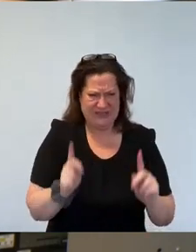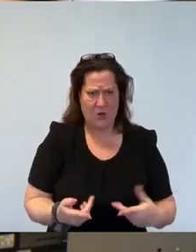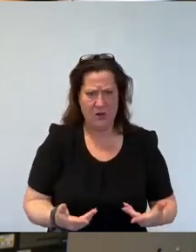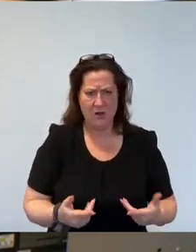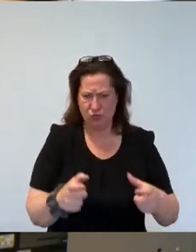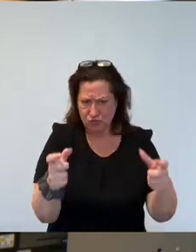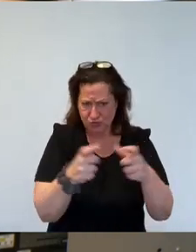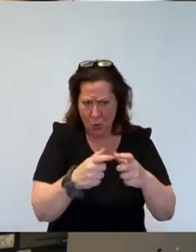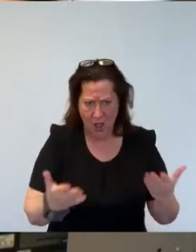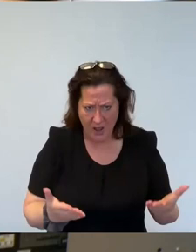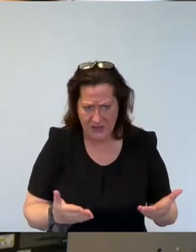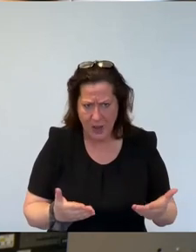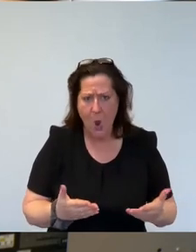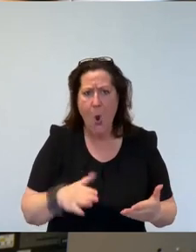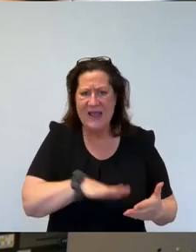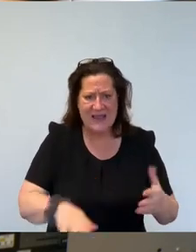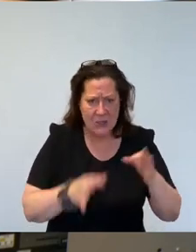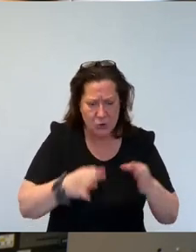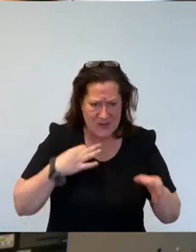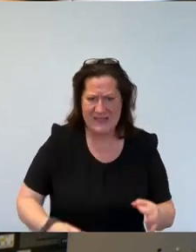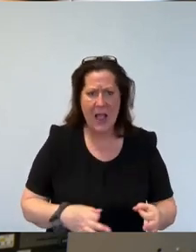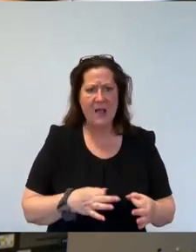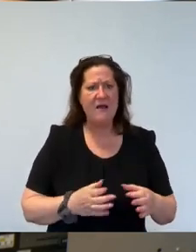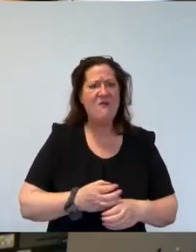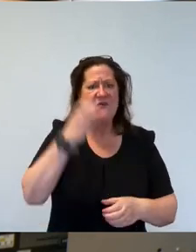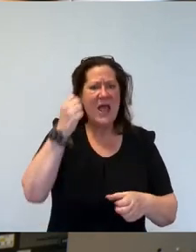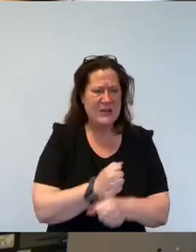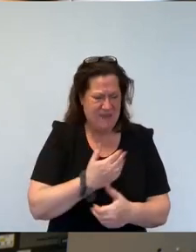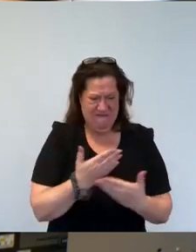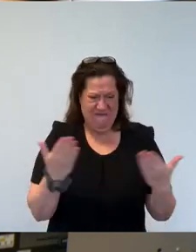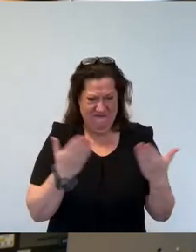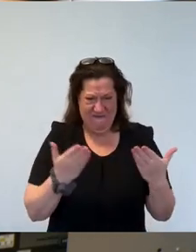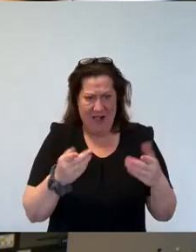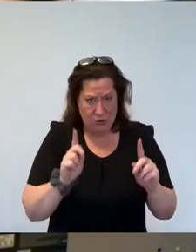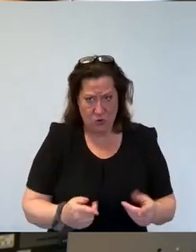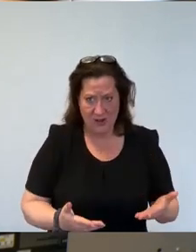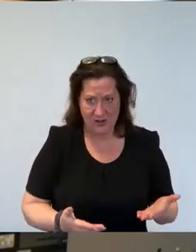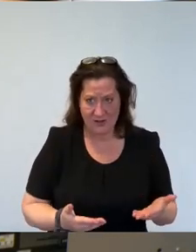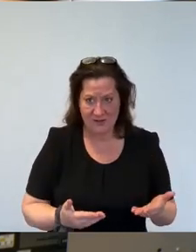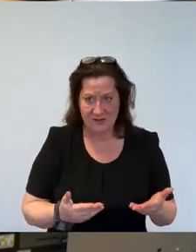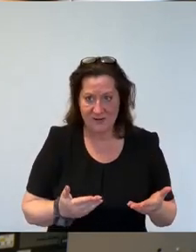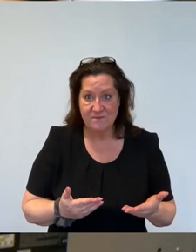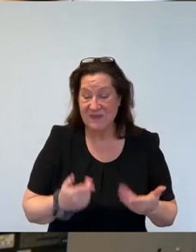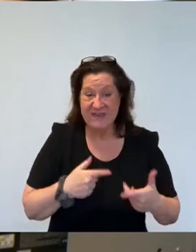vielleicht ein kleines Kinderspielzeug, vielleicht eine Flasche Bier. Was genau soll denn dann da rein in diese Einschränkungen?